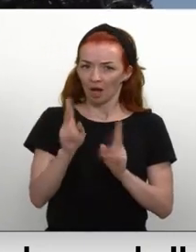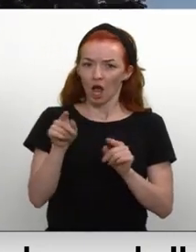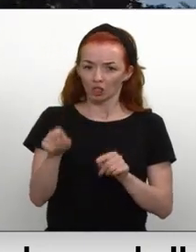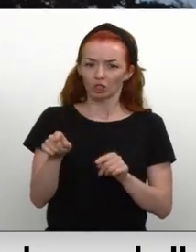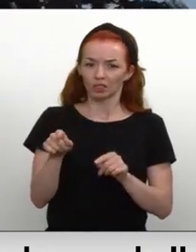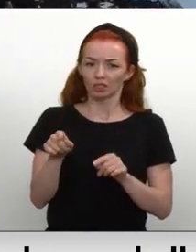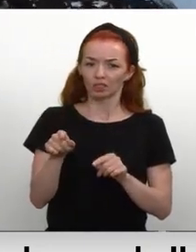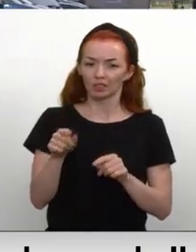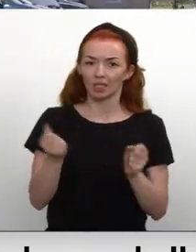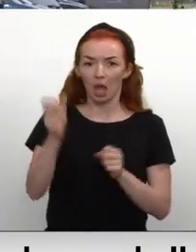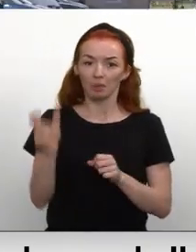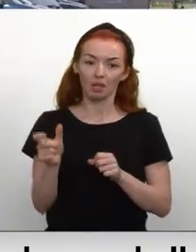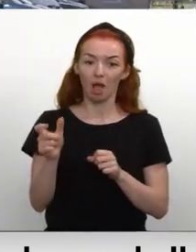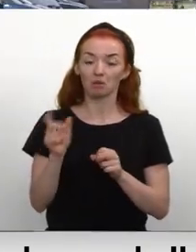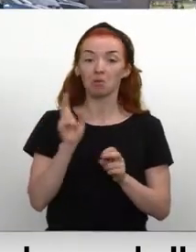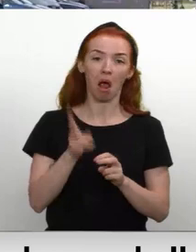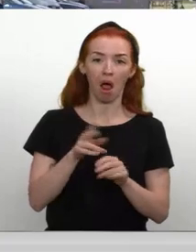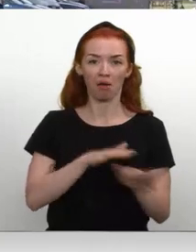darbinieks rēģēs,